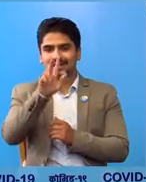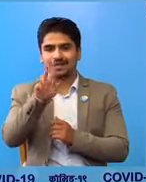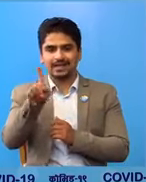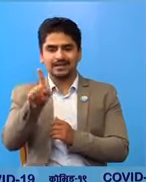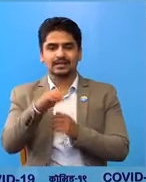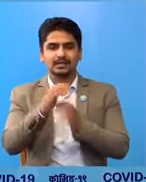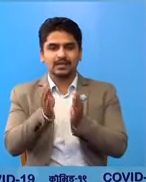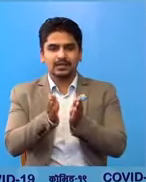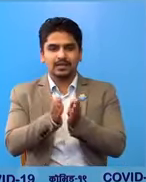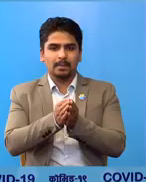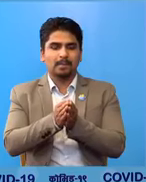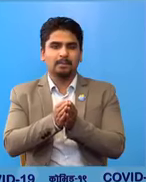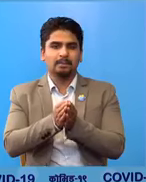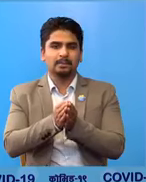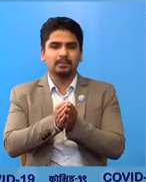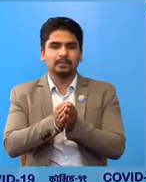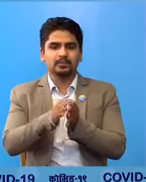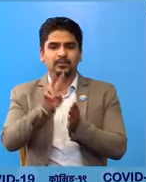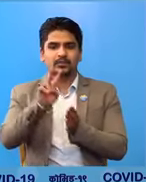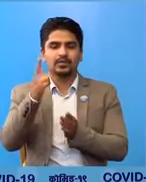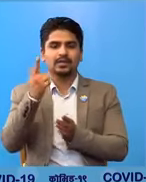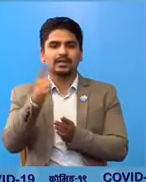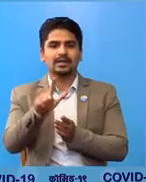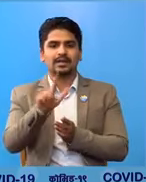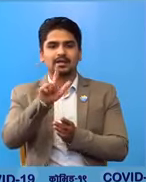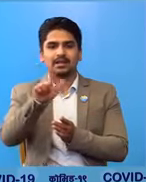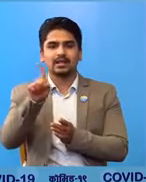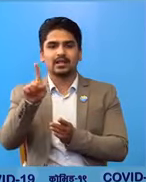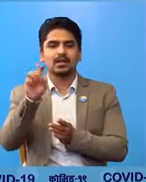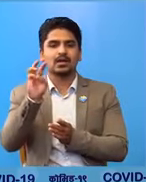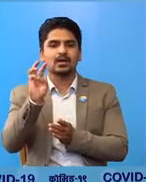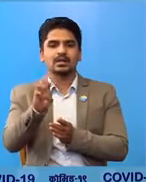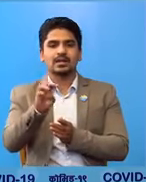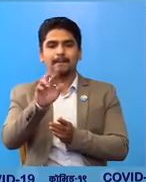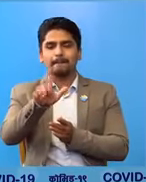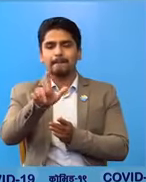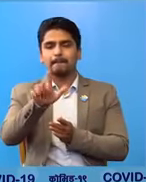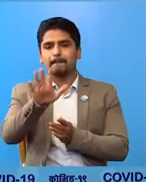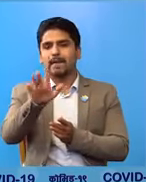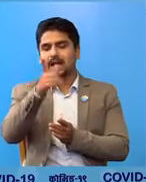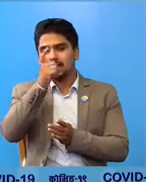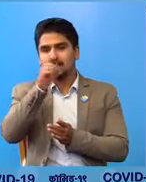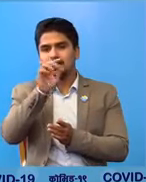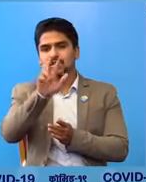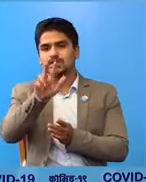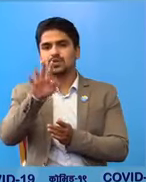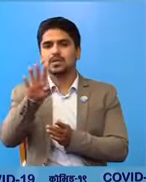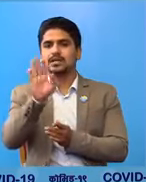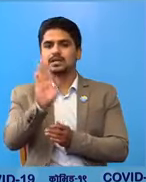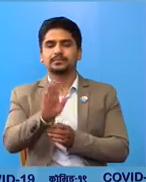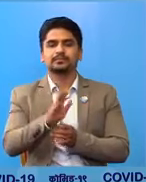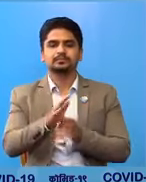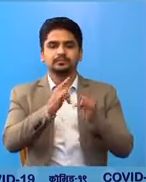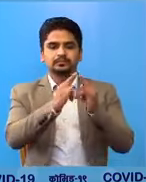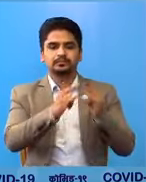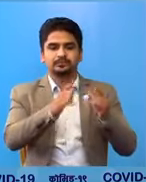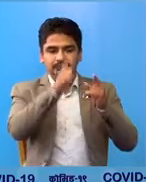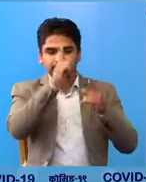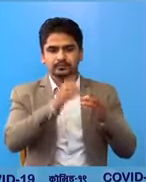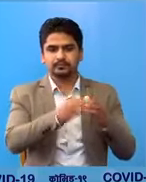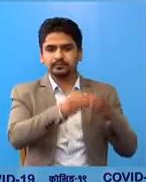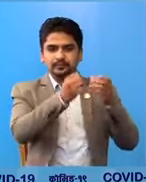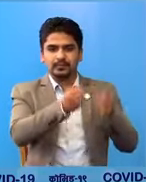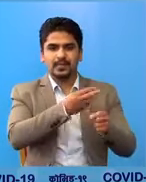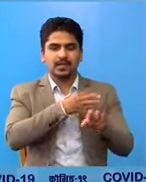जम्मा 2,101,584 छा क्वारिंटेन मा रहनुभायको